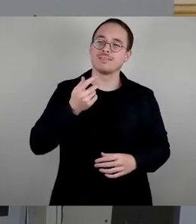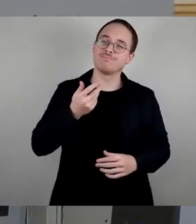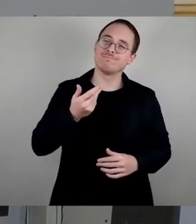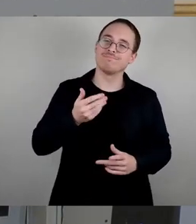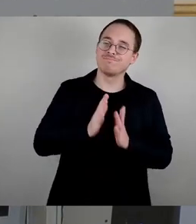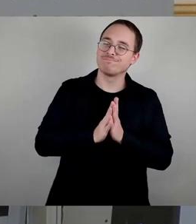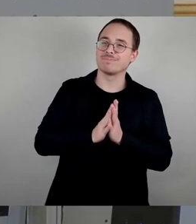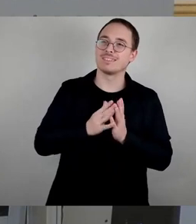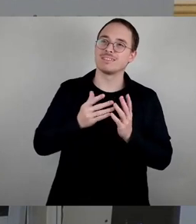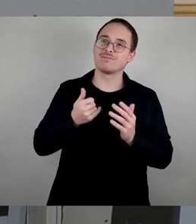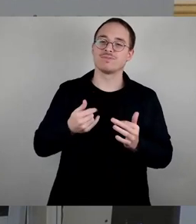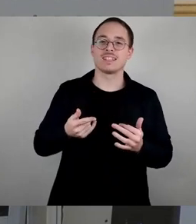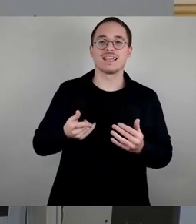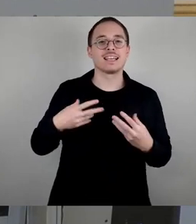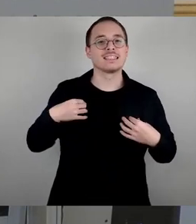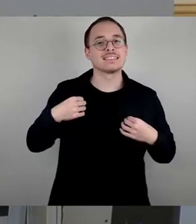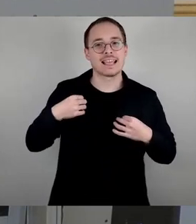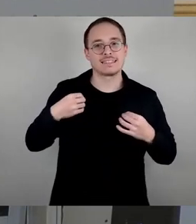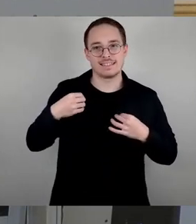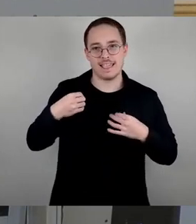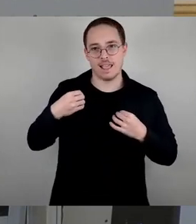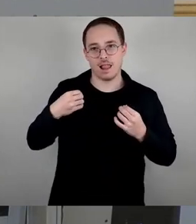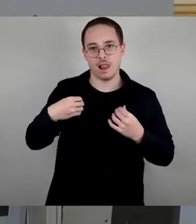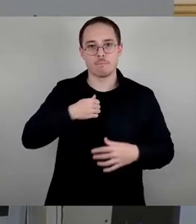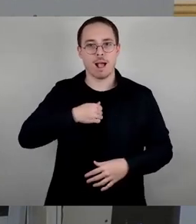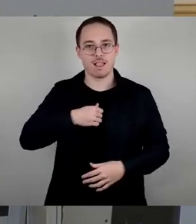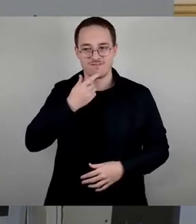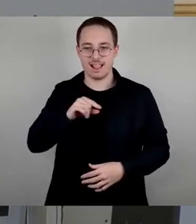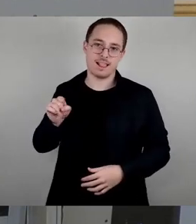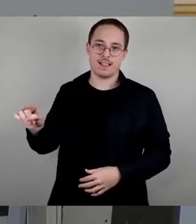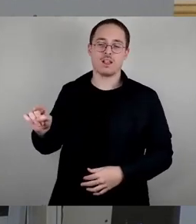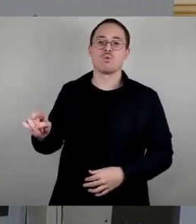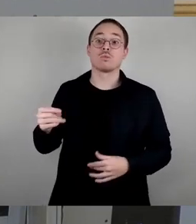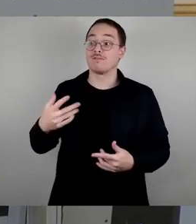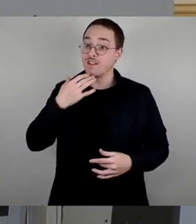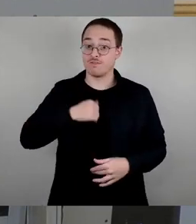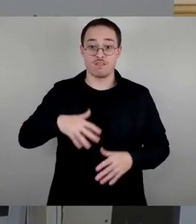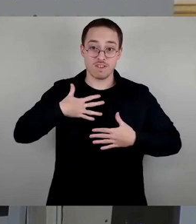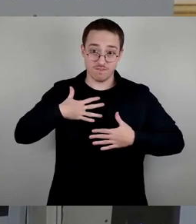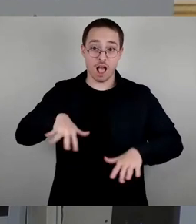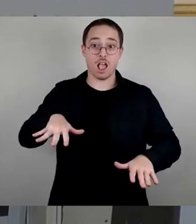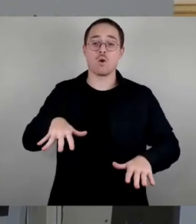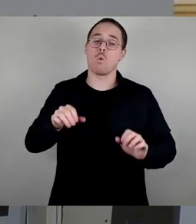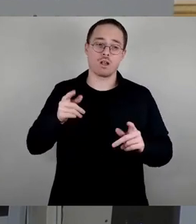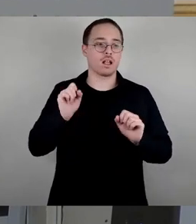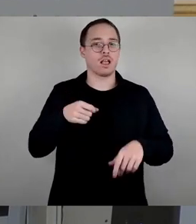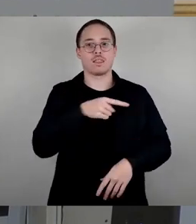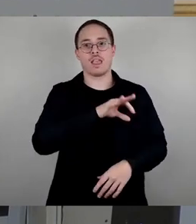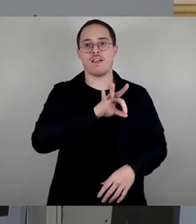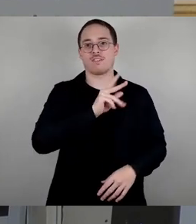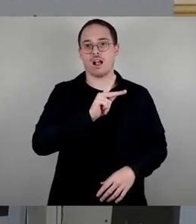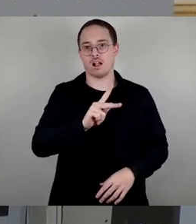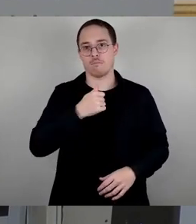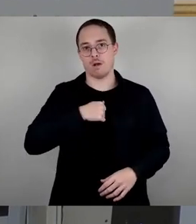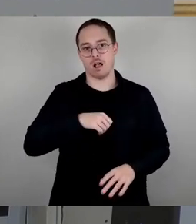Freikörperkultur wollen auch sozusagen das FKK-Bad erhalten. Der Sanierungsbedarf ist gegeben, wir wissen